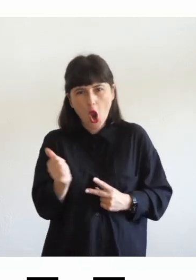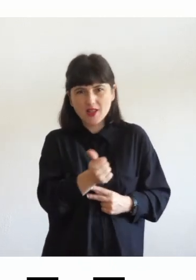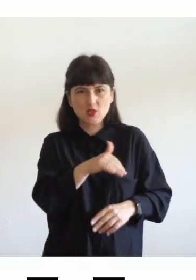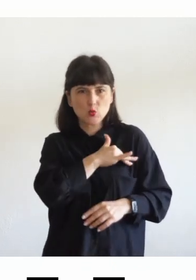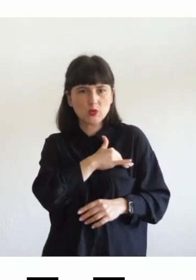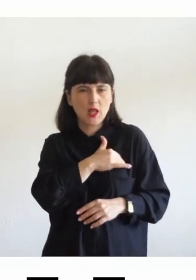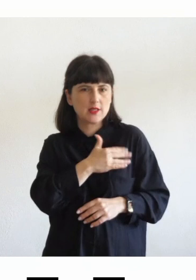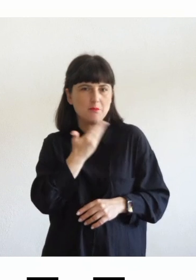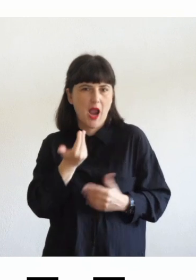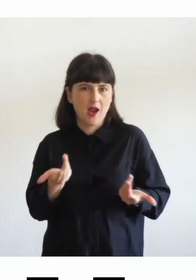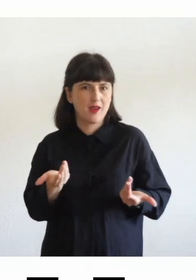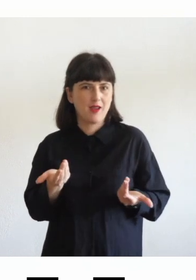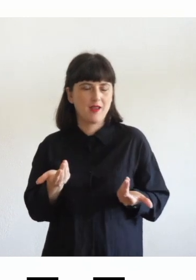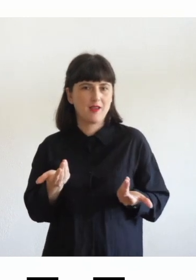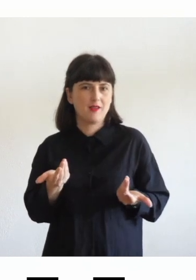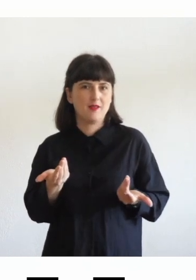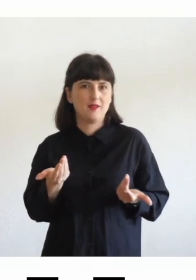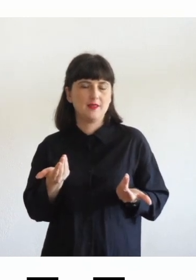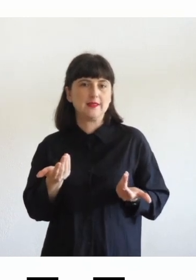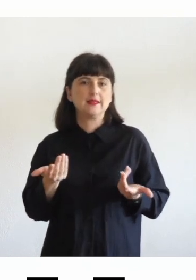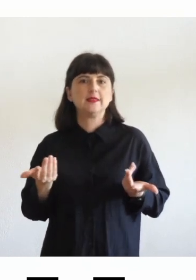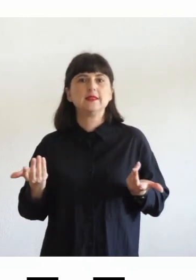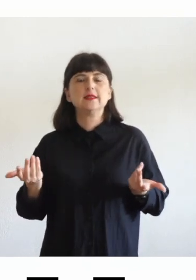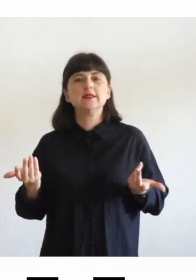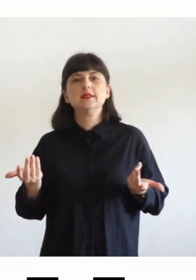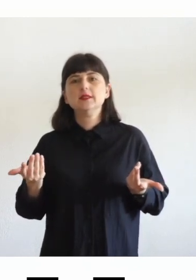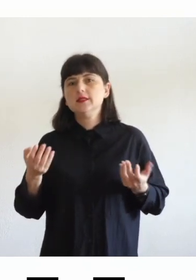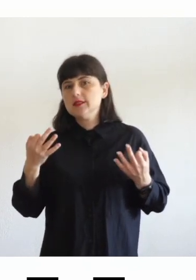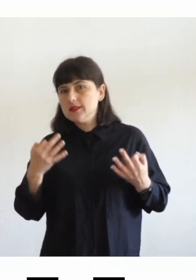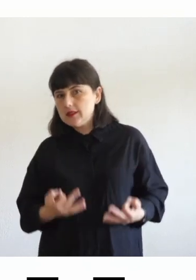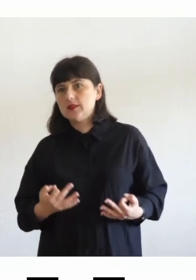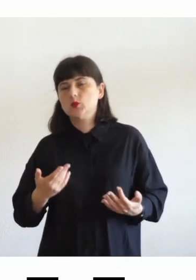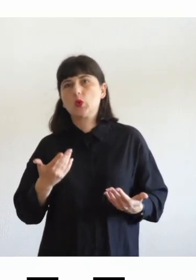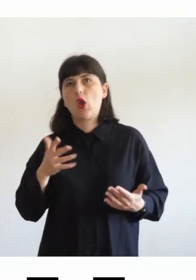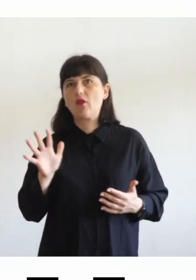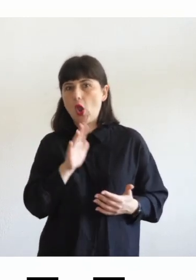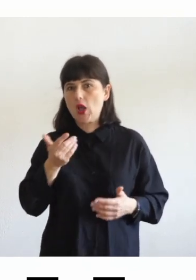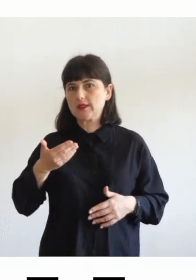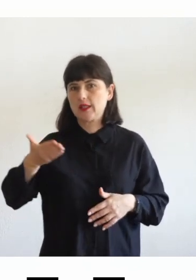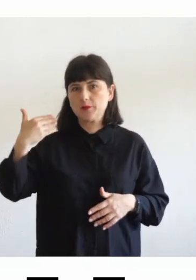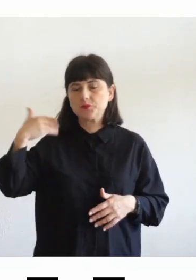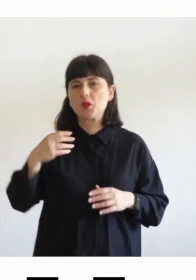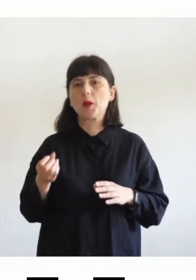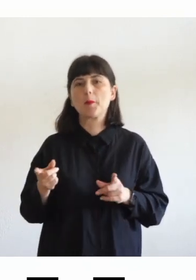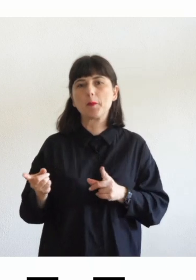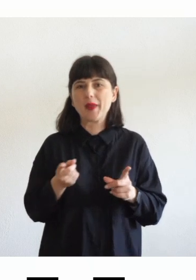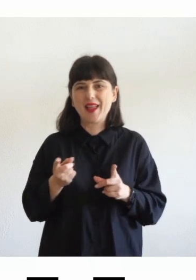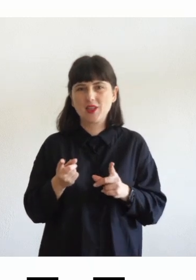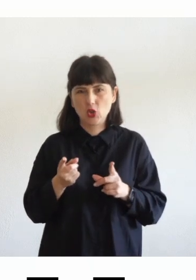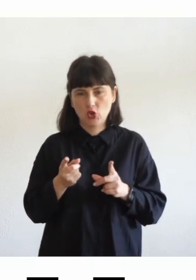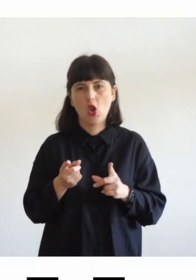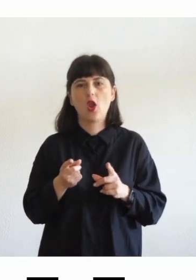studente e si fa un po' questo non è stato aiutato sicuramente dal periodo in cui si sono stati prodotti i libri per